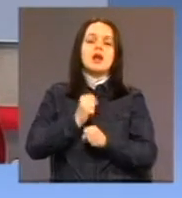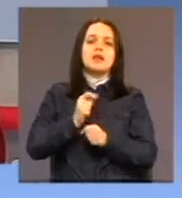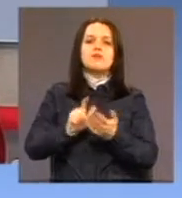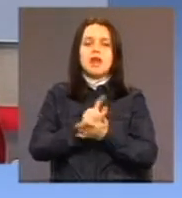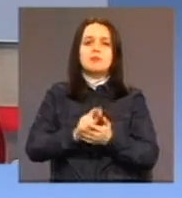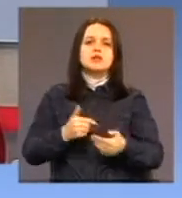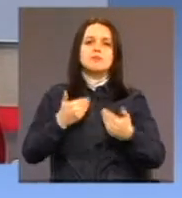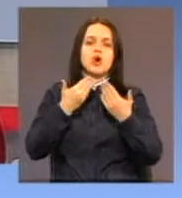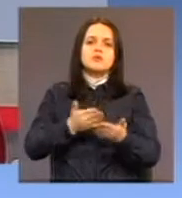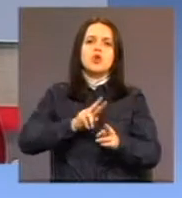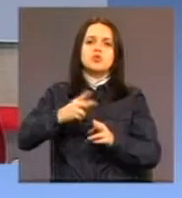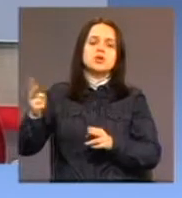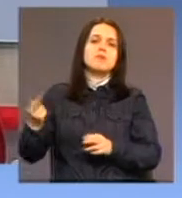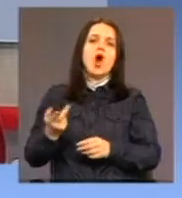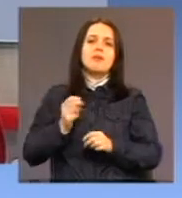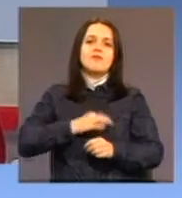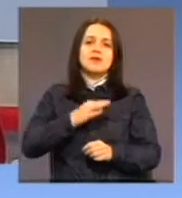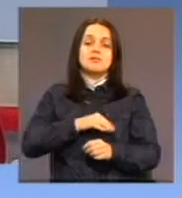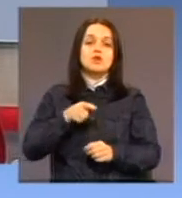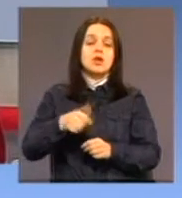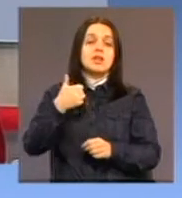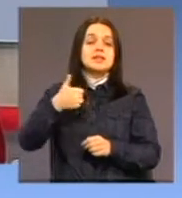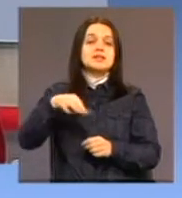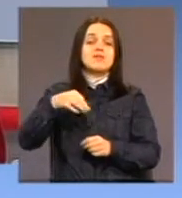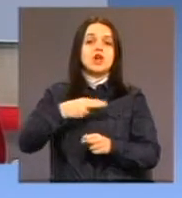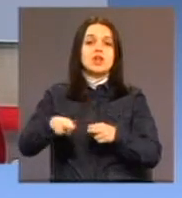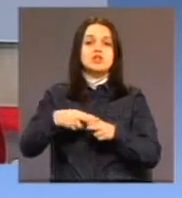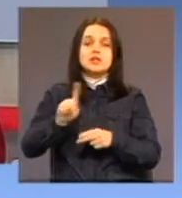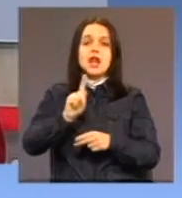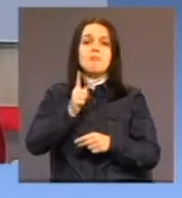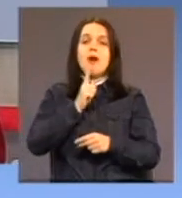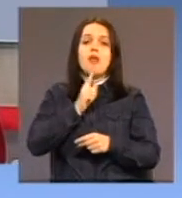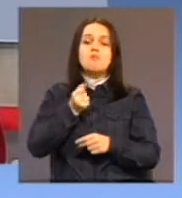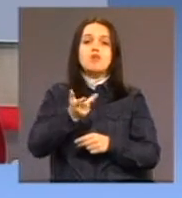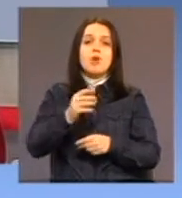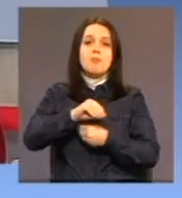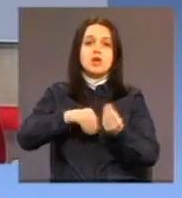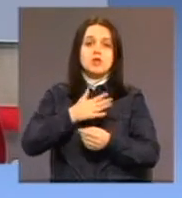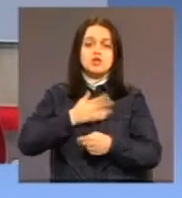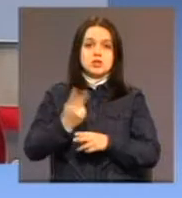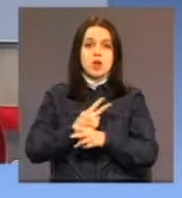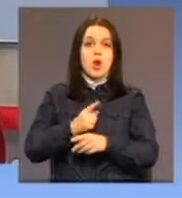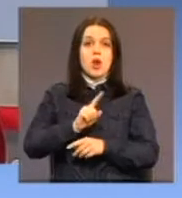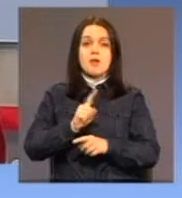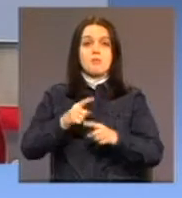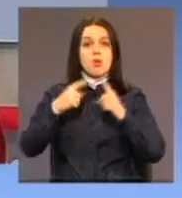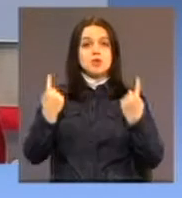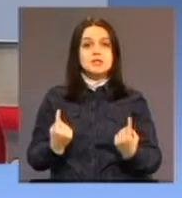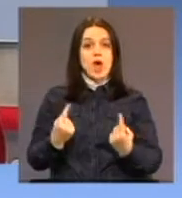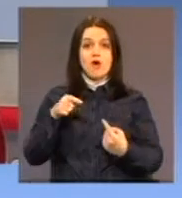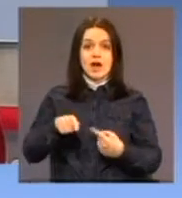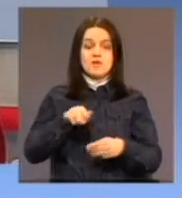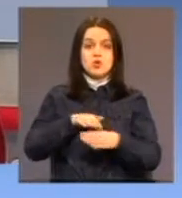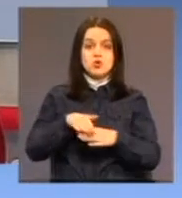jedinstveno rješenje za ne mali broj porodica u našoj zemlji. O postojanju i neophodnosti ovakvih usluga te zakonskom